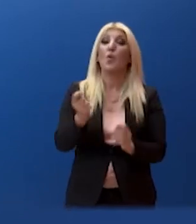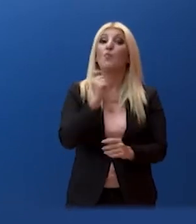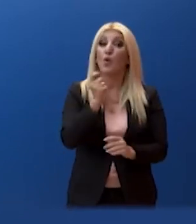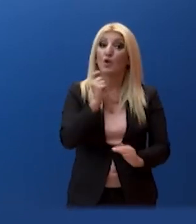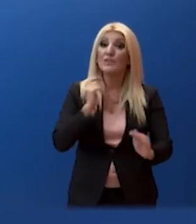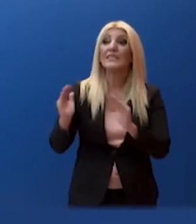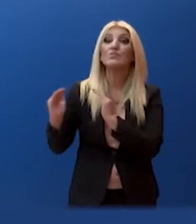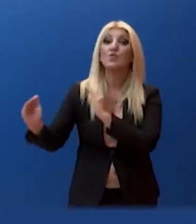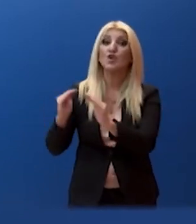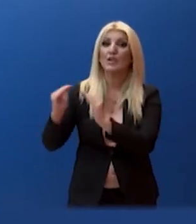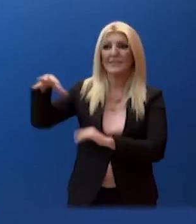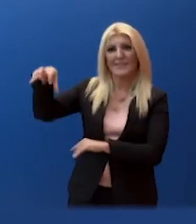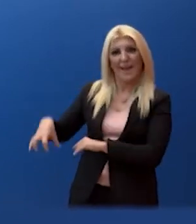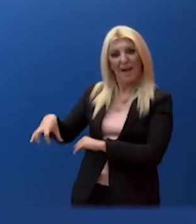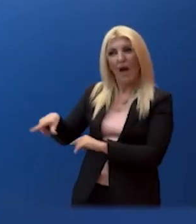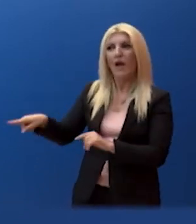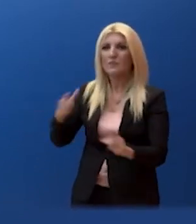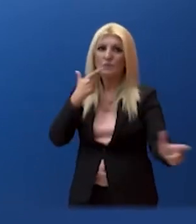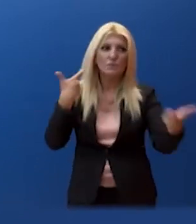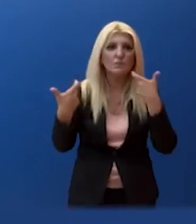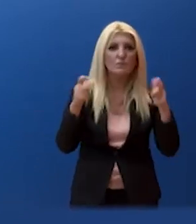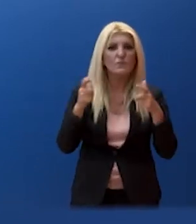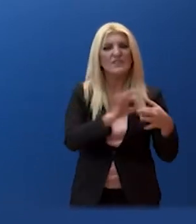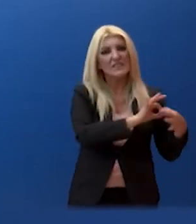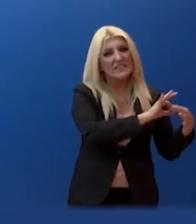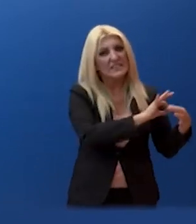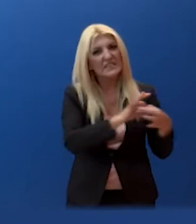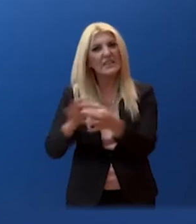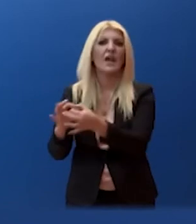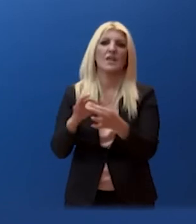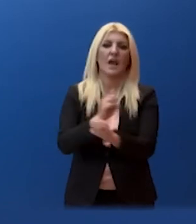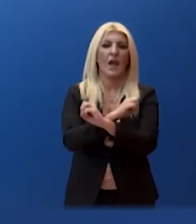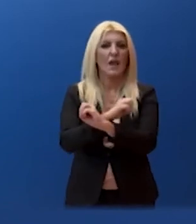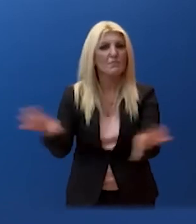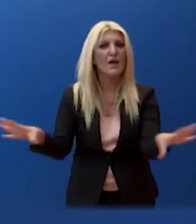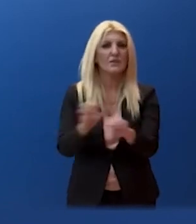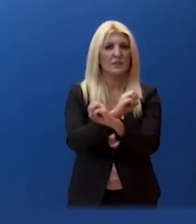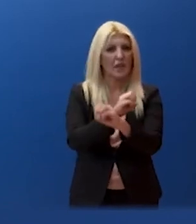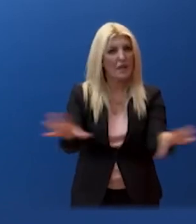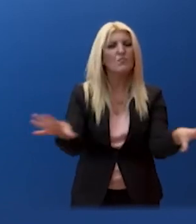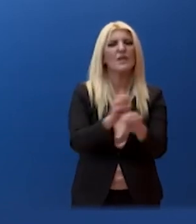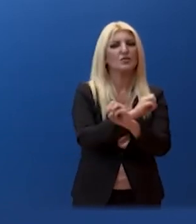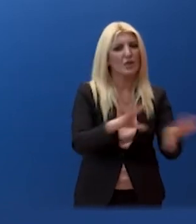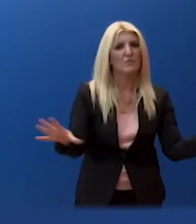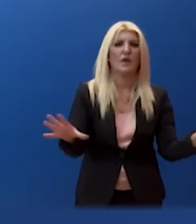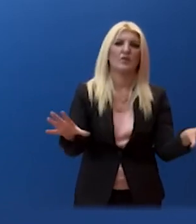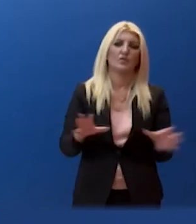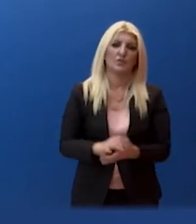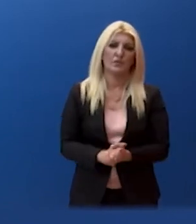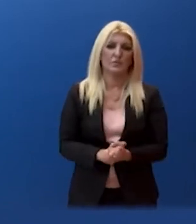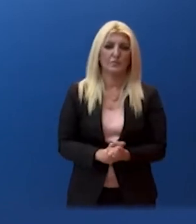ήδη σε ύψης τετοιμότητα και υπάρχει διαρκής ενημέρωση από τους μετερολόγους για την κίνηση του φαινομένου προς την Ελλάδα.